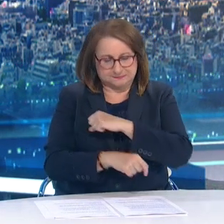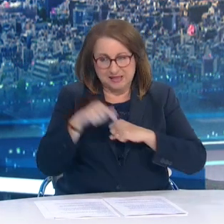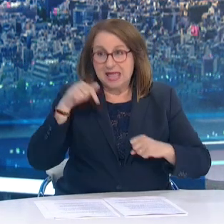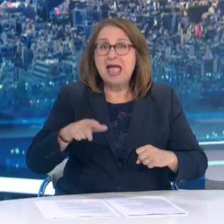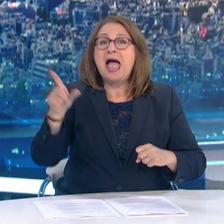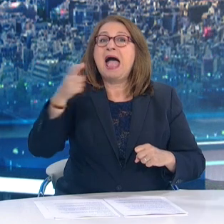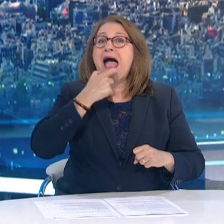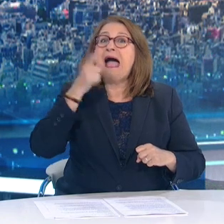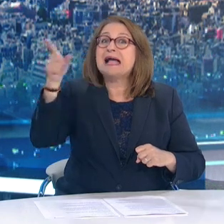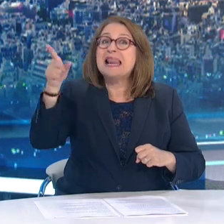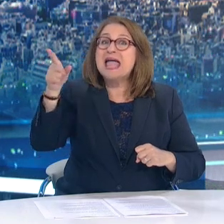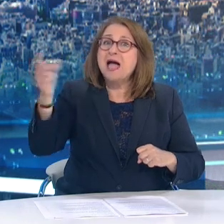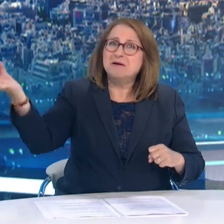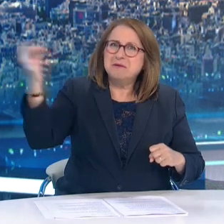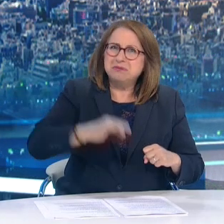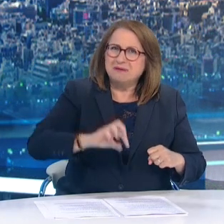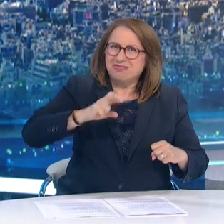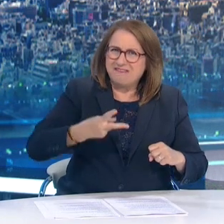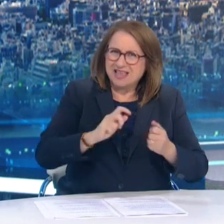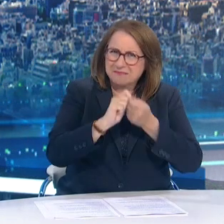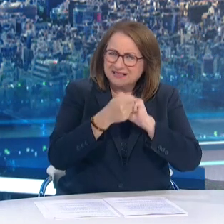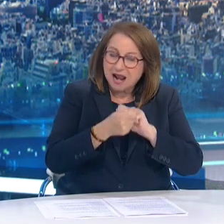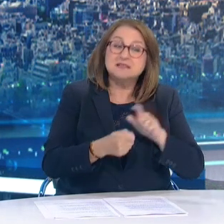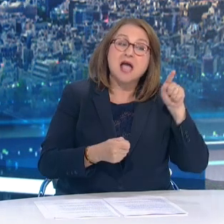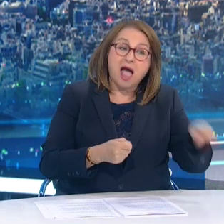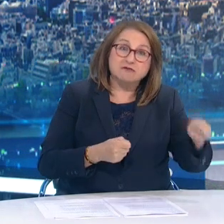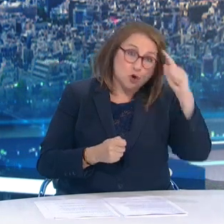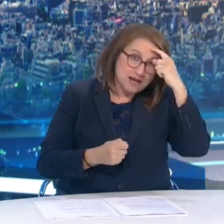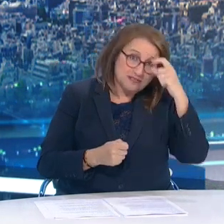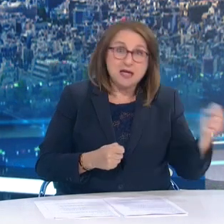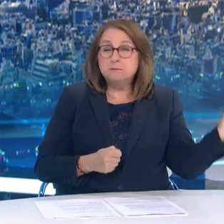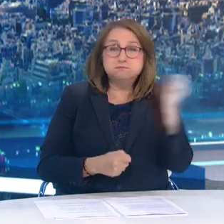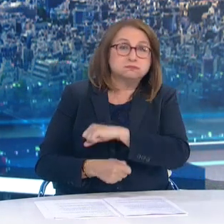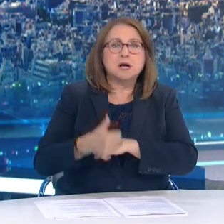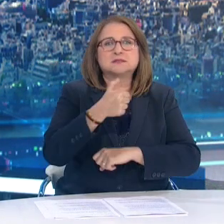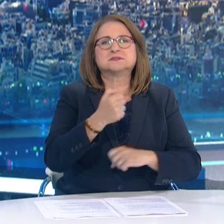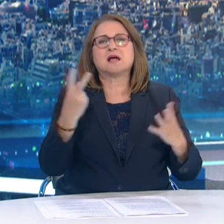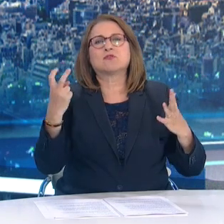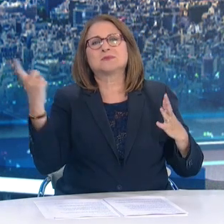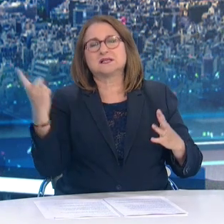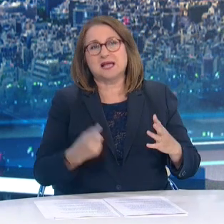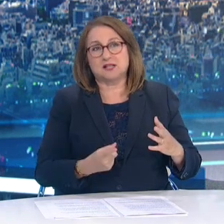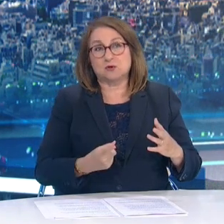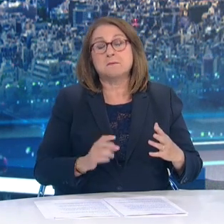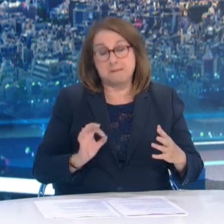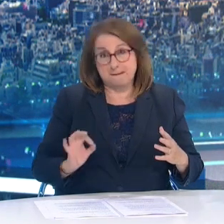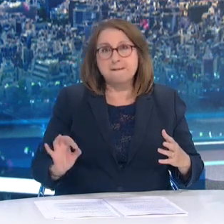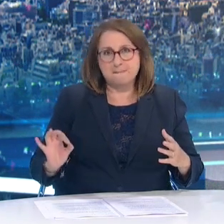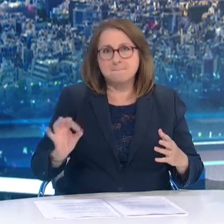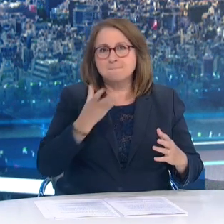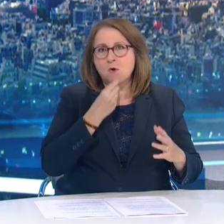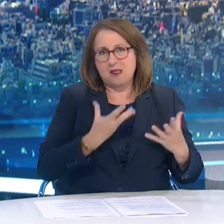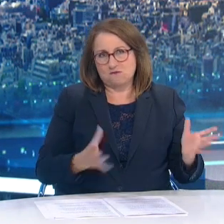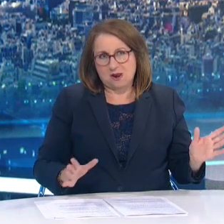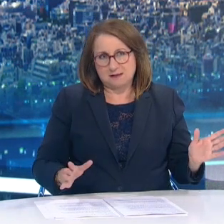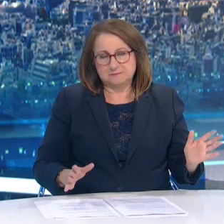ευξημένη φαίνεται να είναι η ιδρικογενειακή μετάδοση της μετάλλαξης Δέλτα ενώ σημαντικό είναι να αναφερθεί ότι δεν παρατηρείται αύξηση